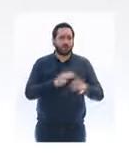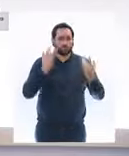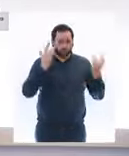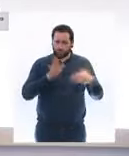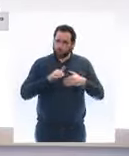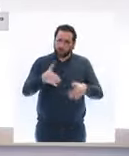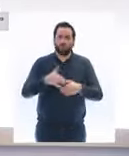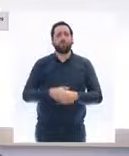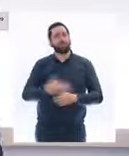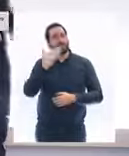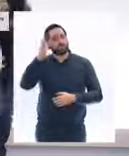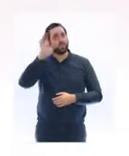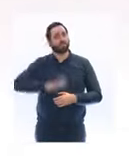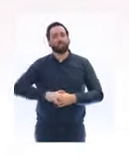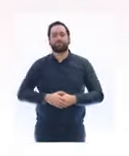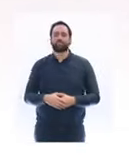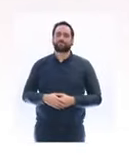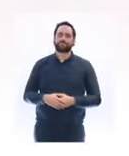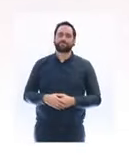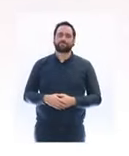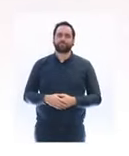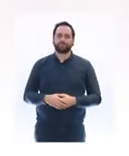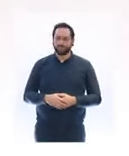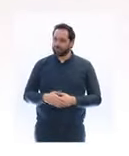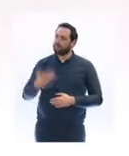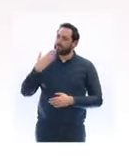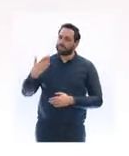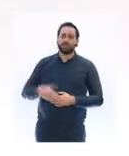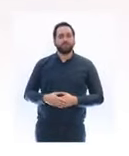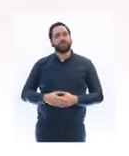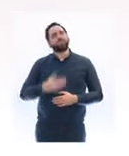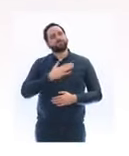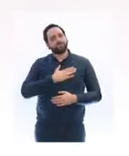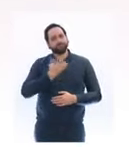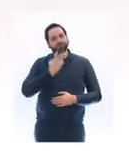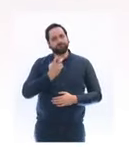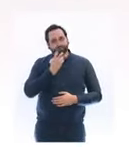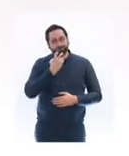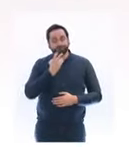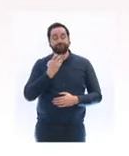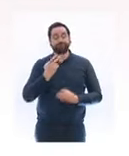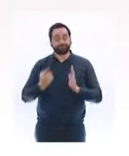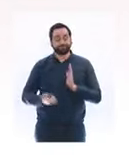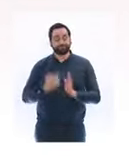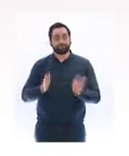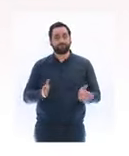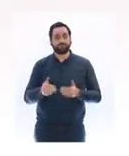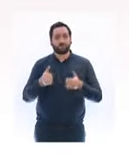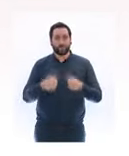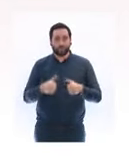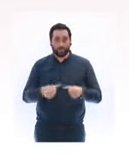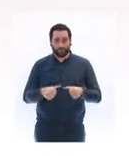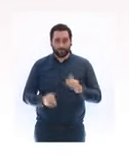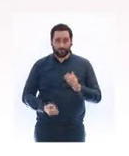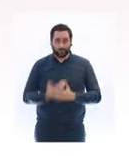à vous. Merci. Mes chers concitoyens, ce nouveau confinement a pour objectif central